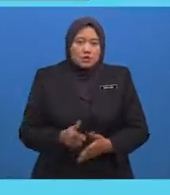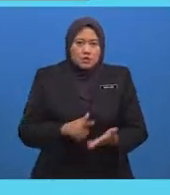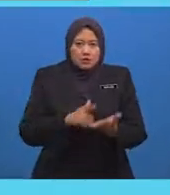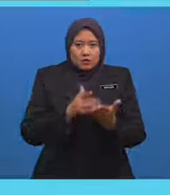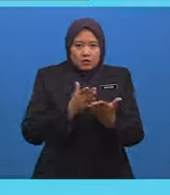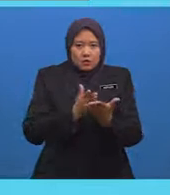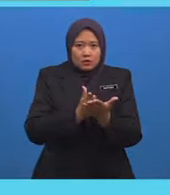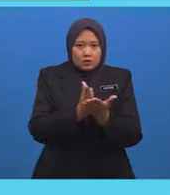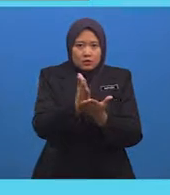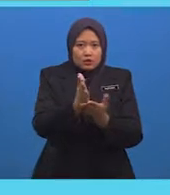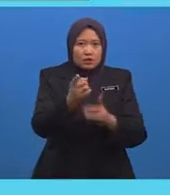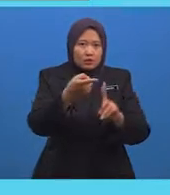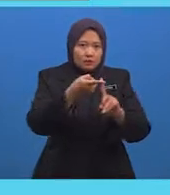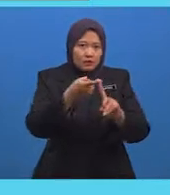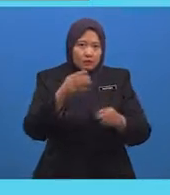madrasah